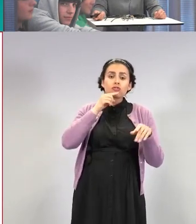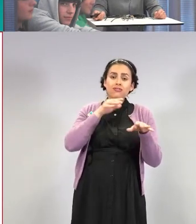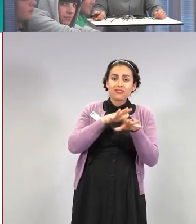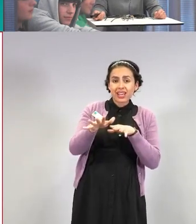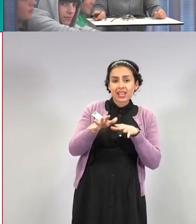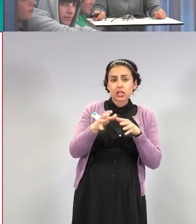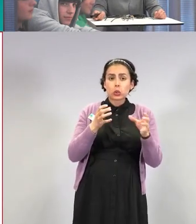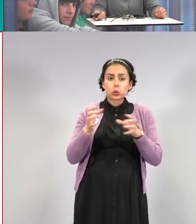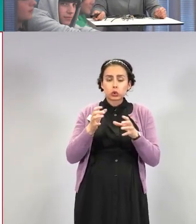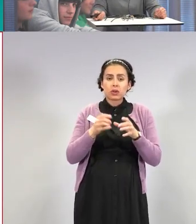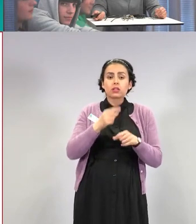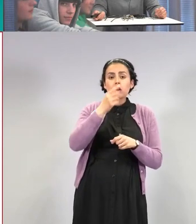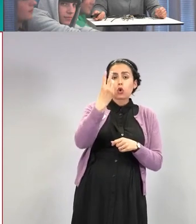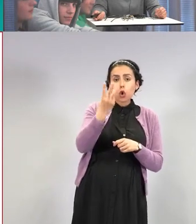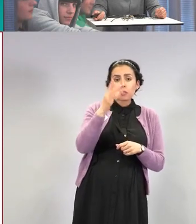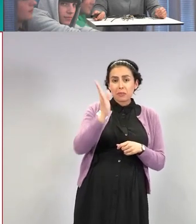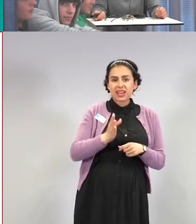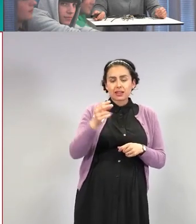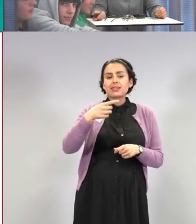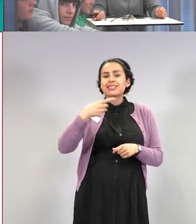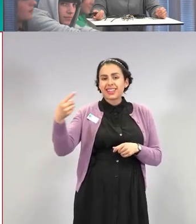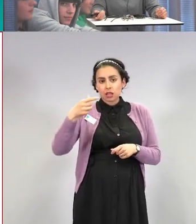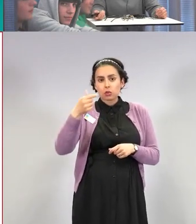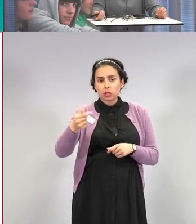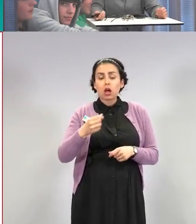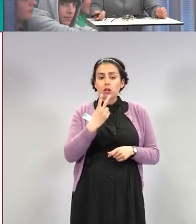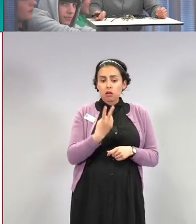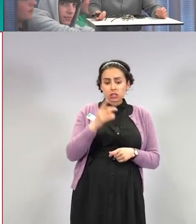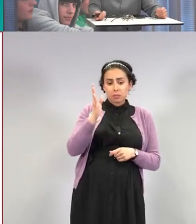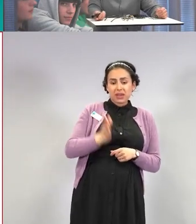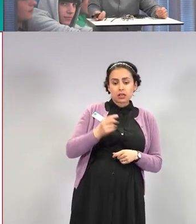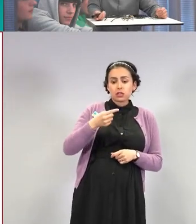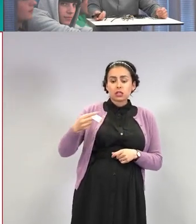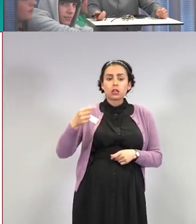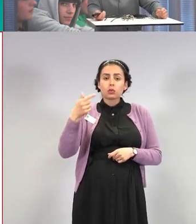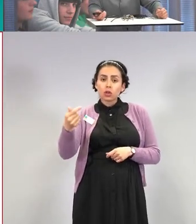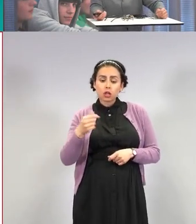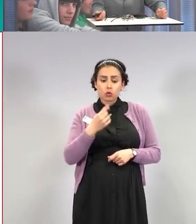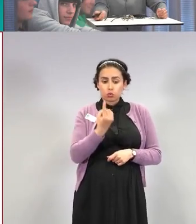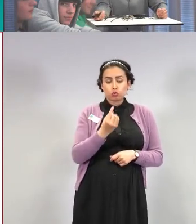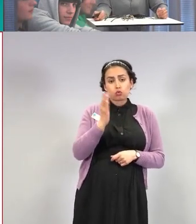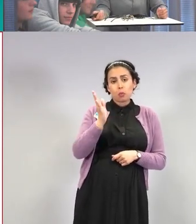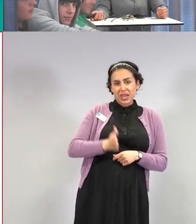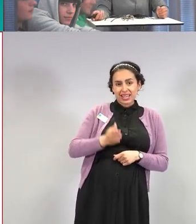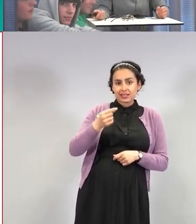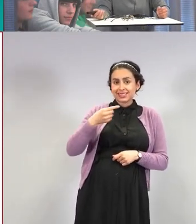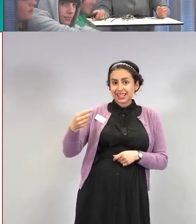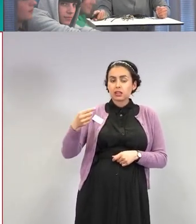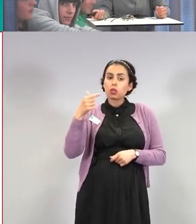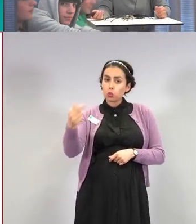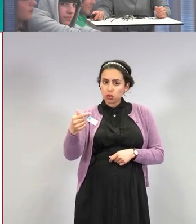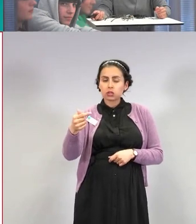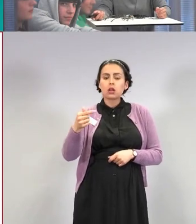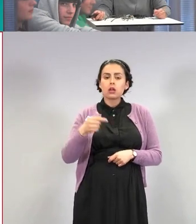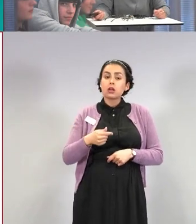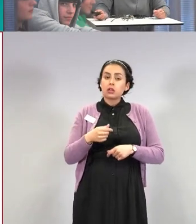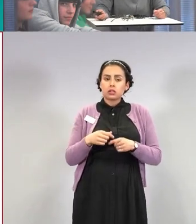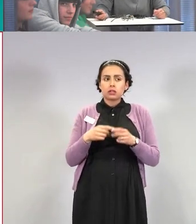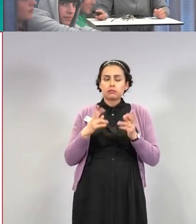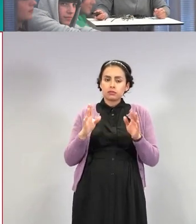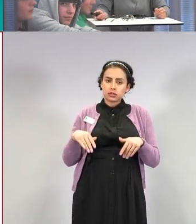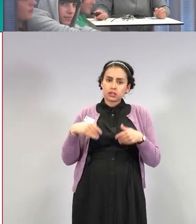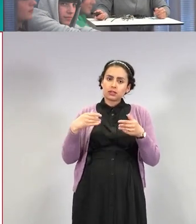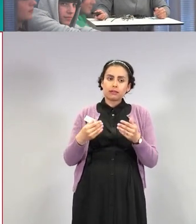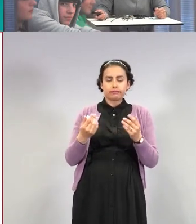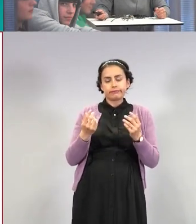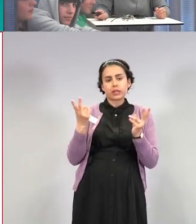on kolme per 100 000, kaksi per 100 000 tai yksi per 100 000, niin sitten näillä erilaisilla ohjelmilla tulisi näin monta